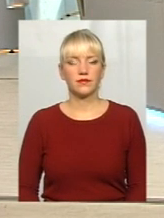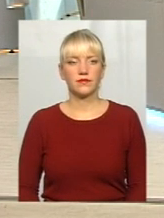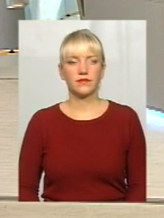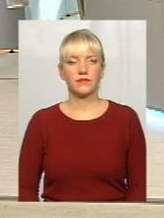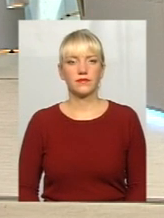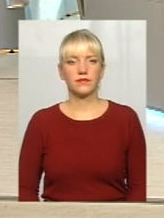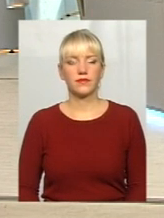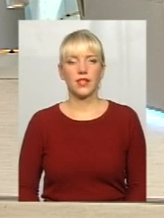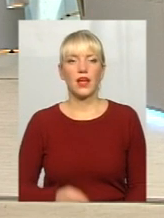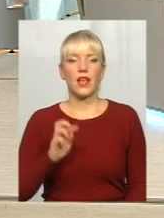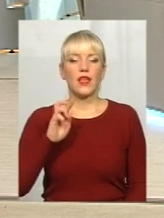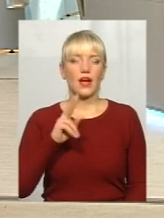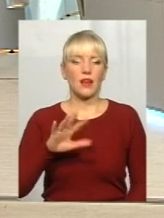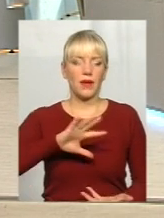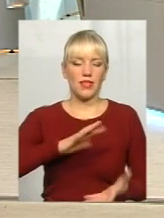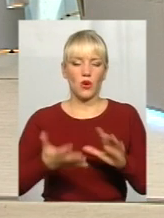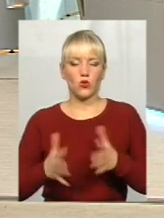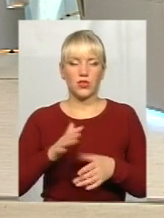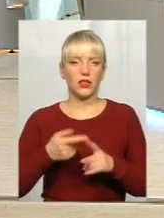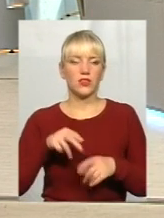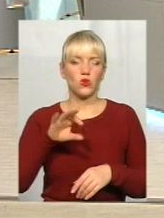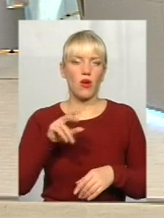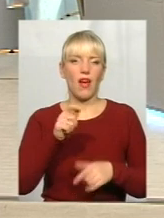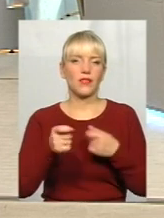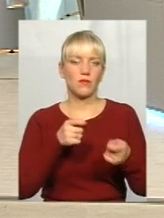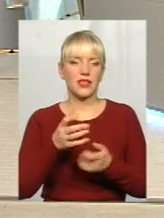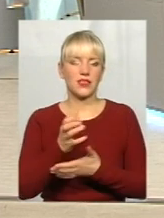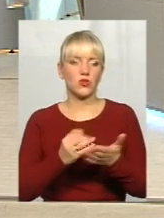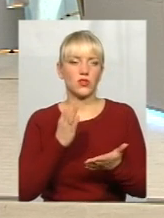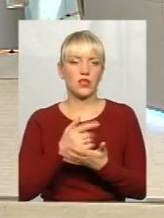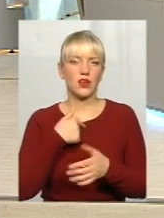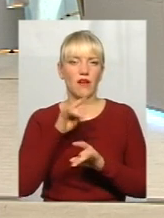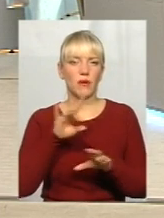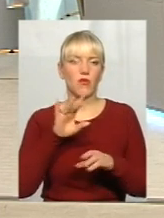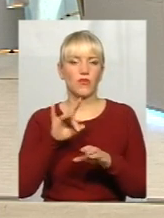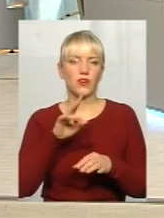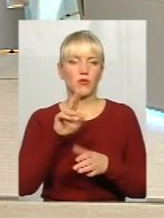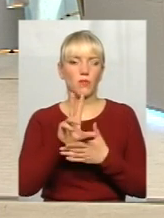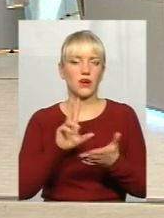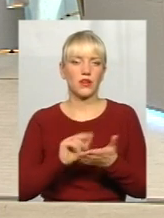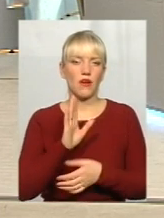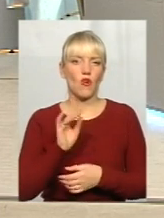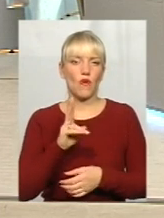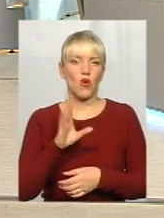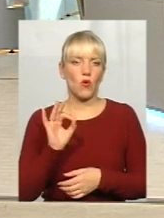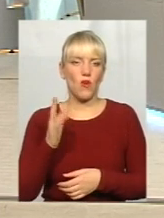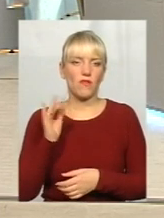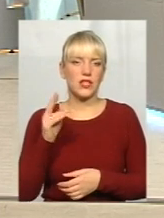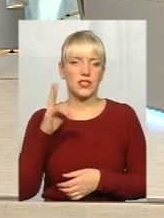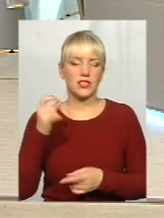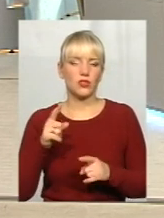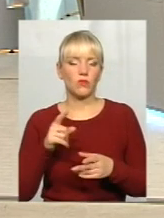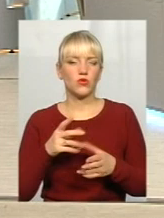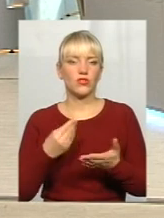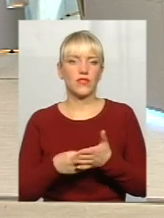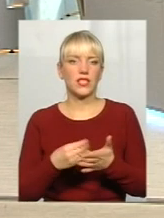Як би ми з вами не крутили, адмінресурс є. Знову таки, я вам показував приклад, Волковинець, тому що сьогодні фінанси все-таки знаходяться в голів